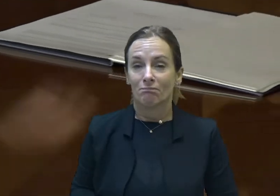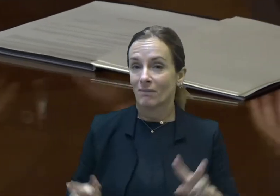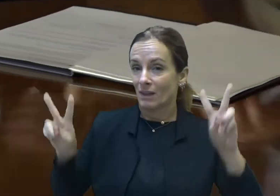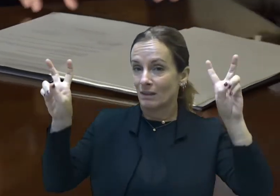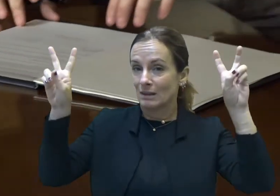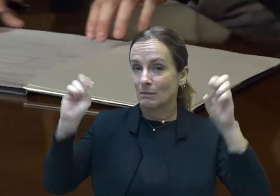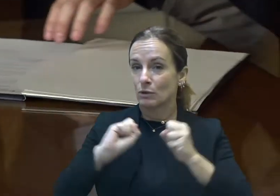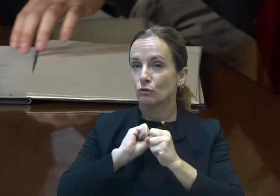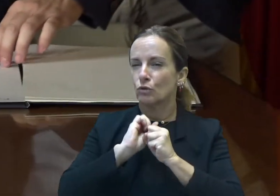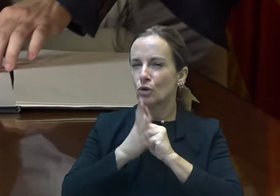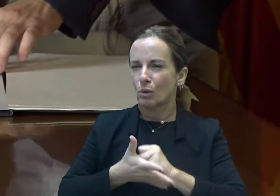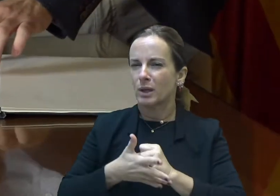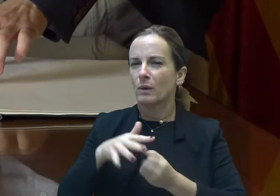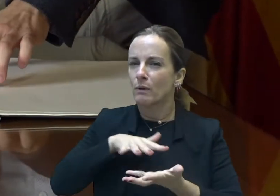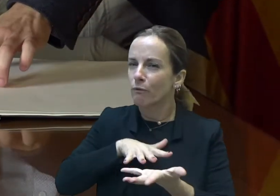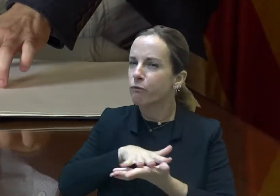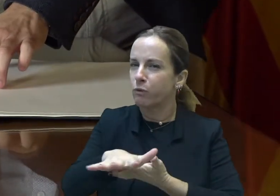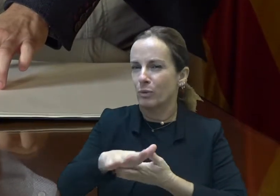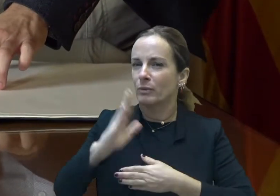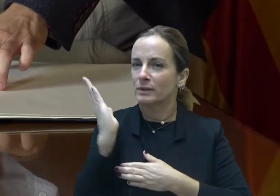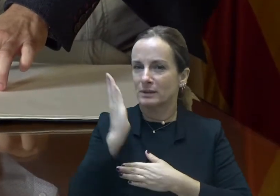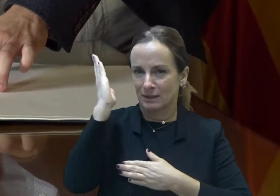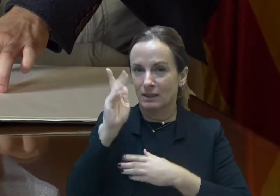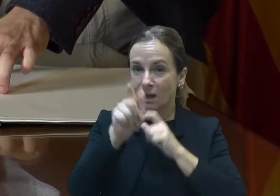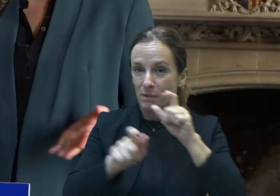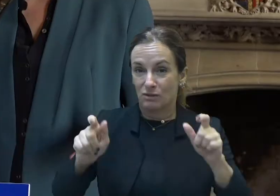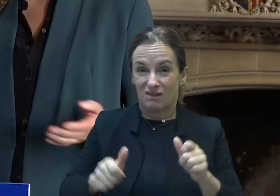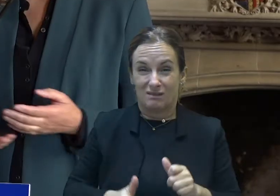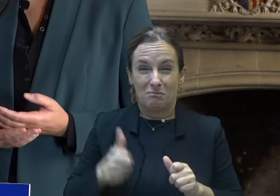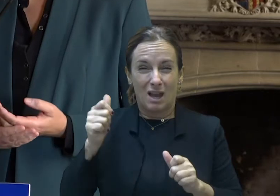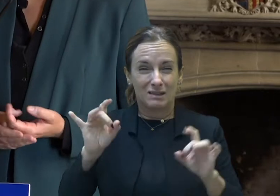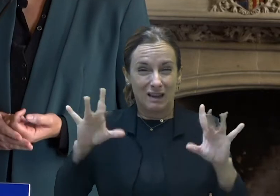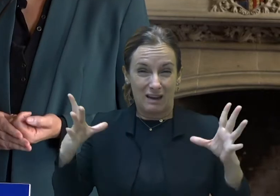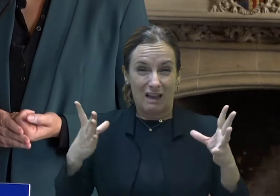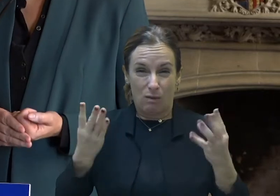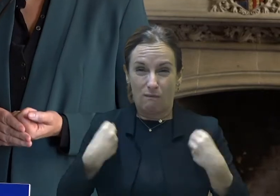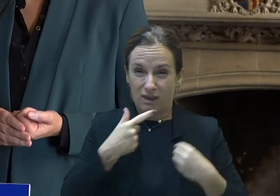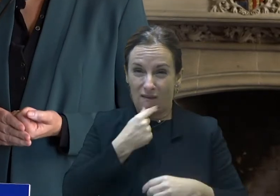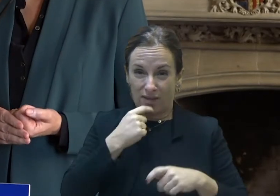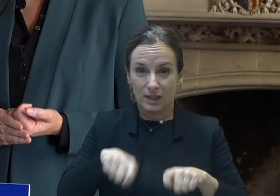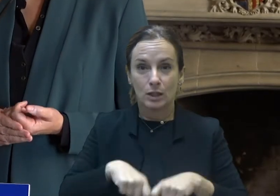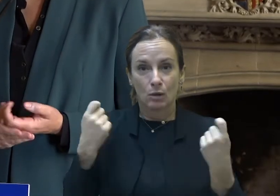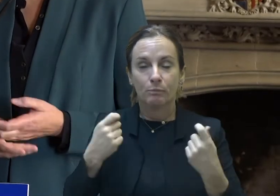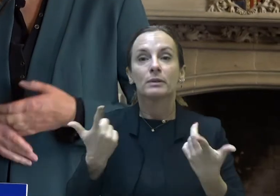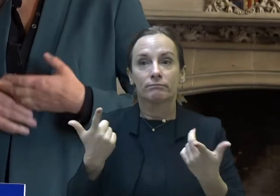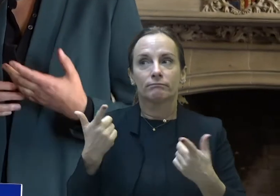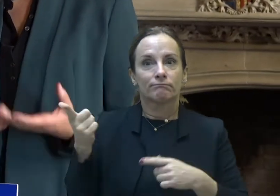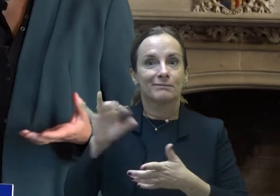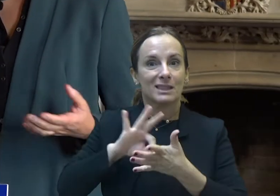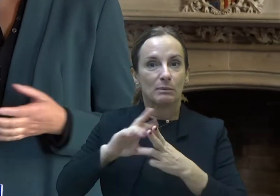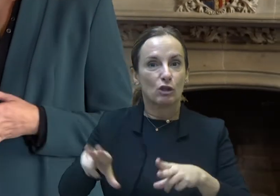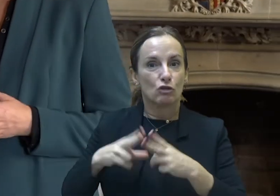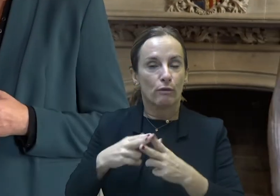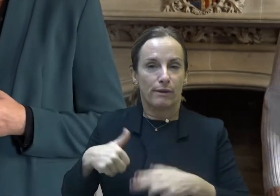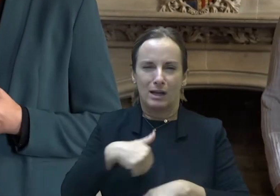tingut una incidència molt elevada amb la gent més vulnerable, que els serveis socials s'han vist amb